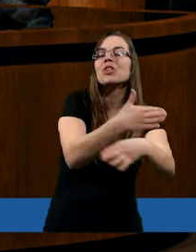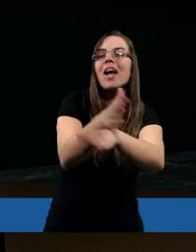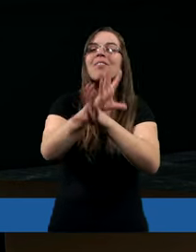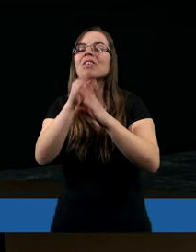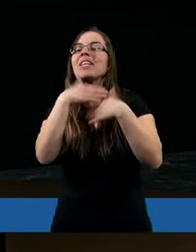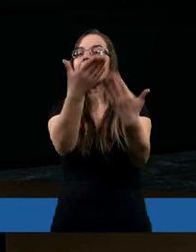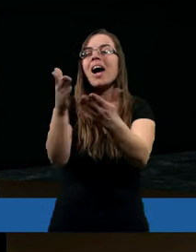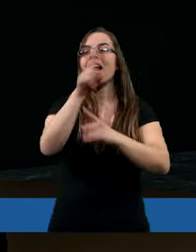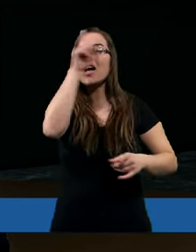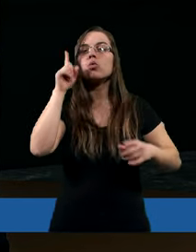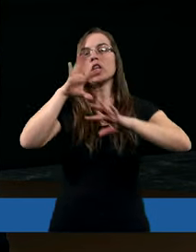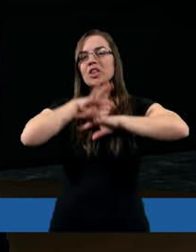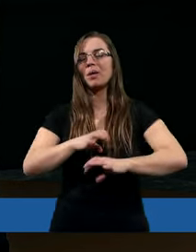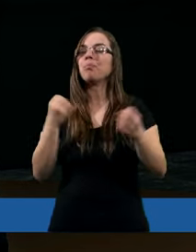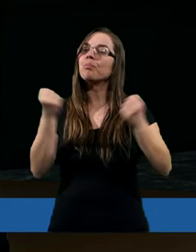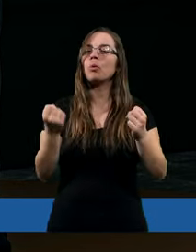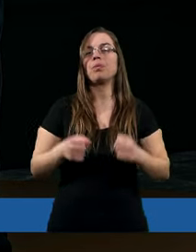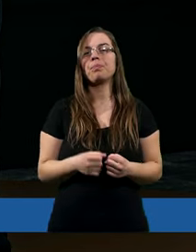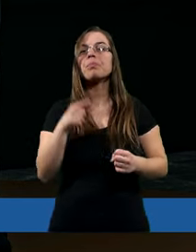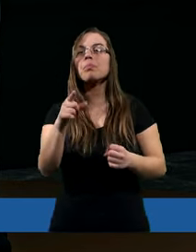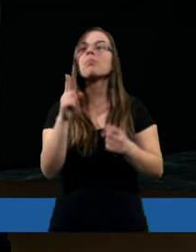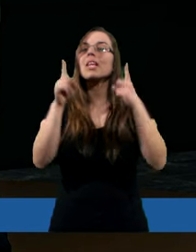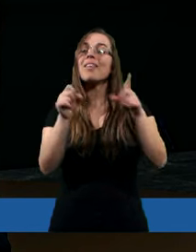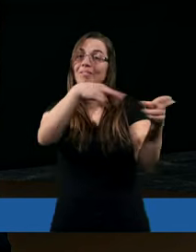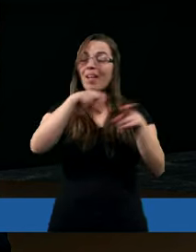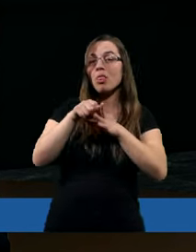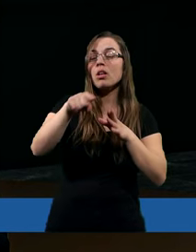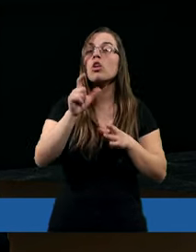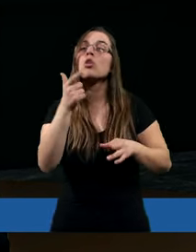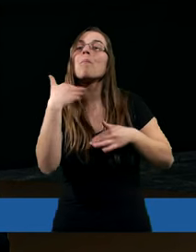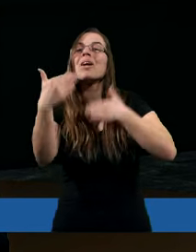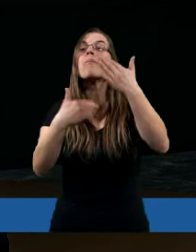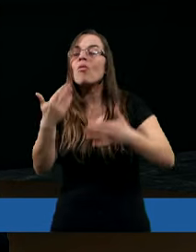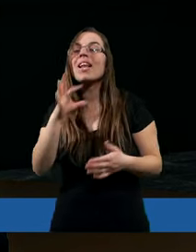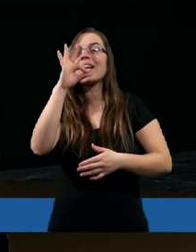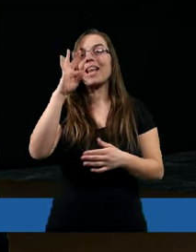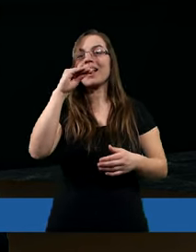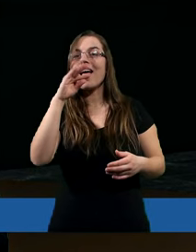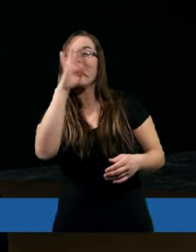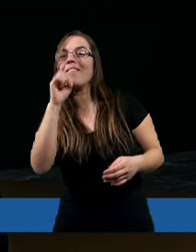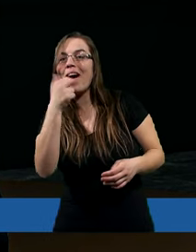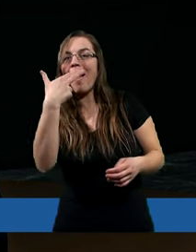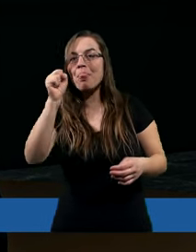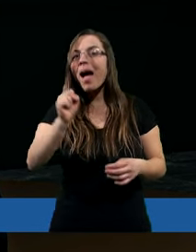cierpliwość. Wracając do tego przemówienia Szczepana,